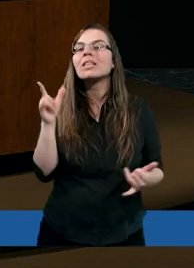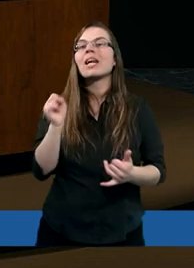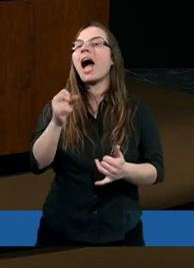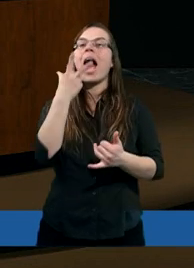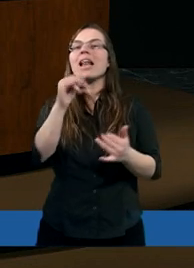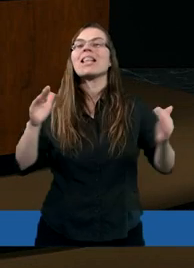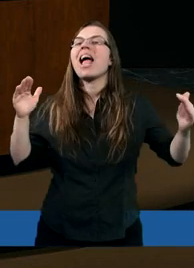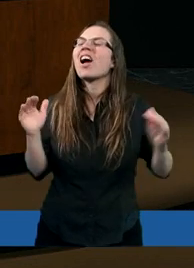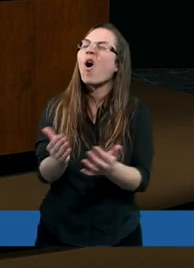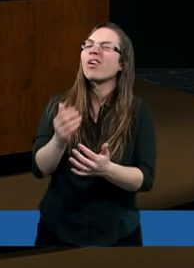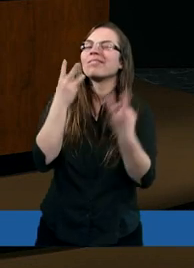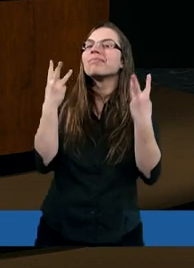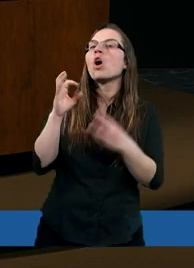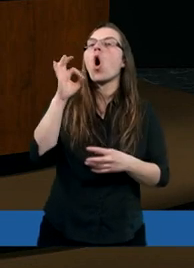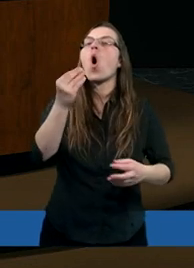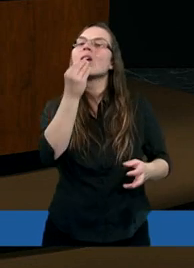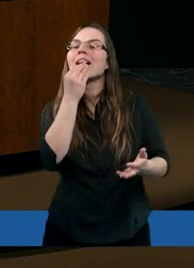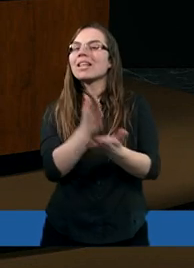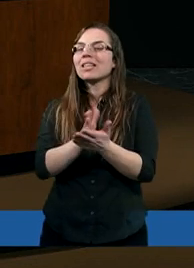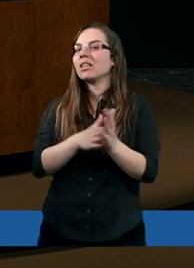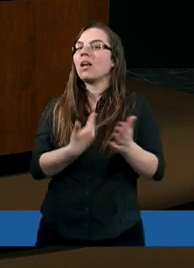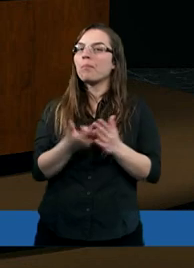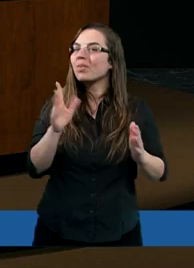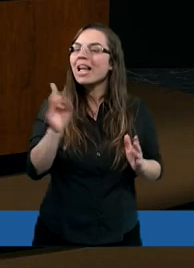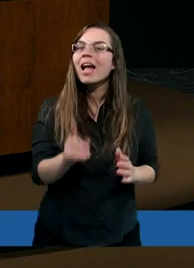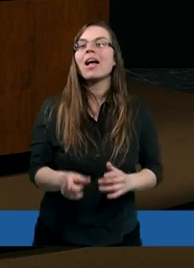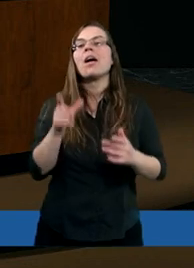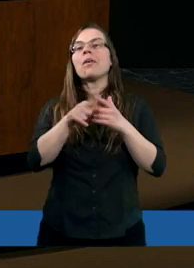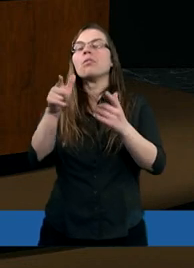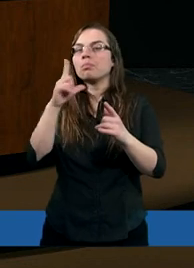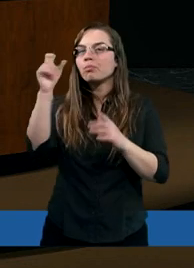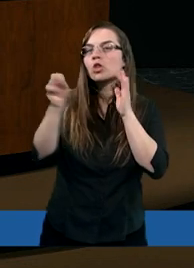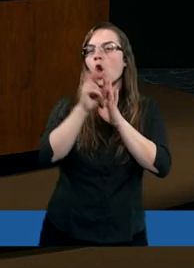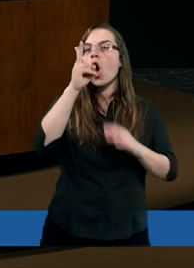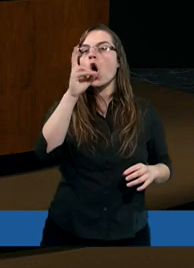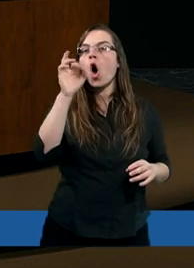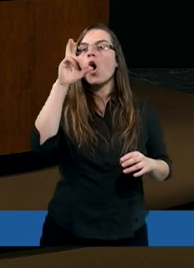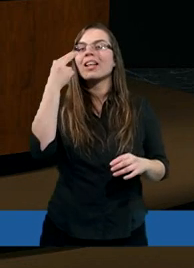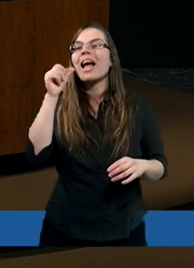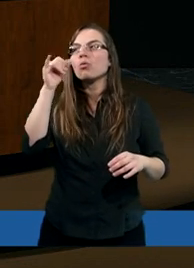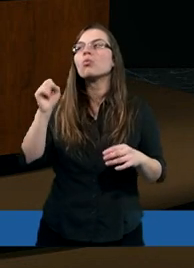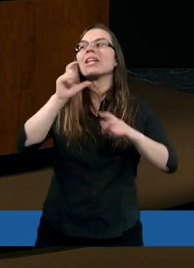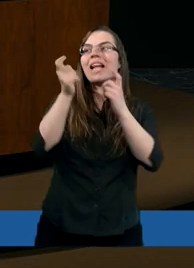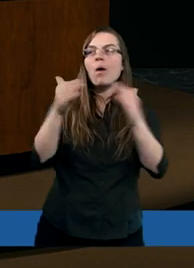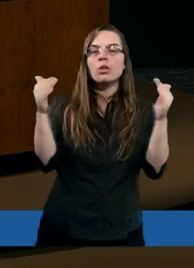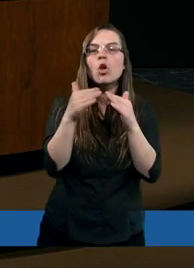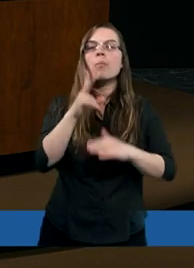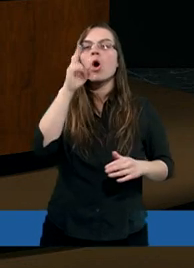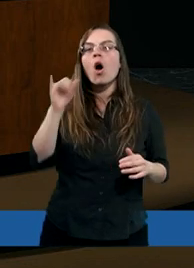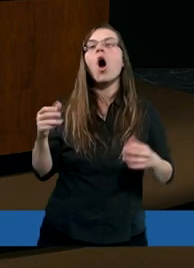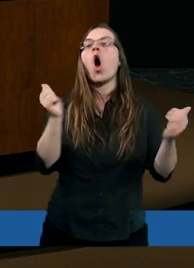a nie konkretnie o jedzenie. I wtedy on poszedł do Korneliusza i cały dom Korneliusza